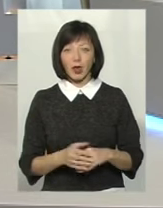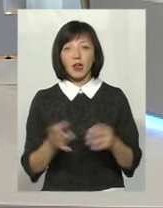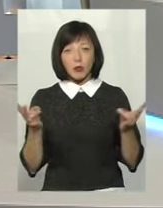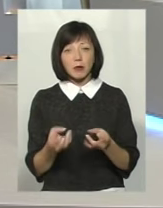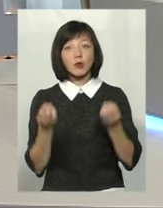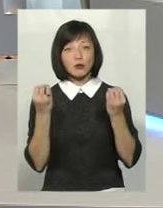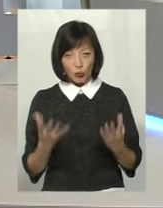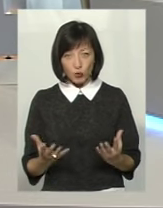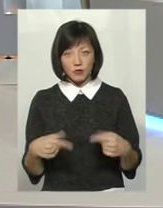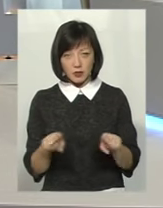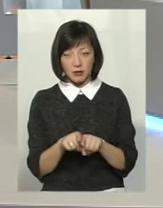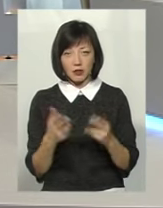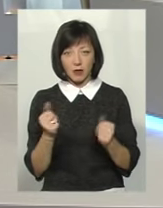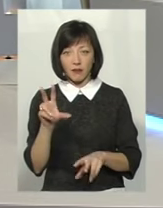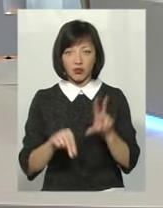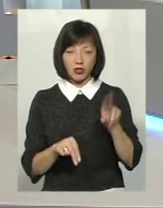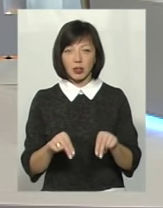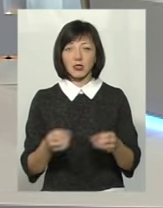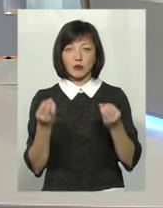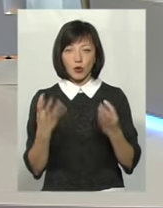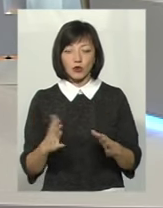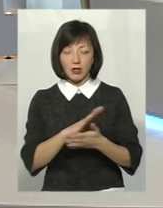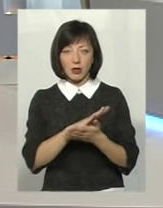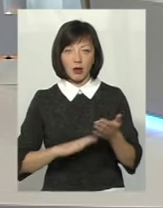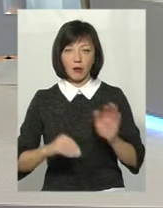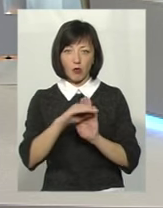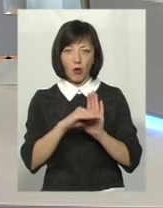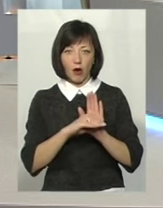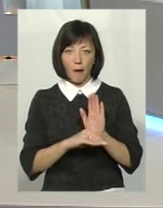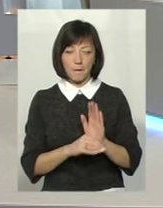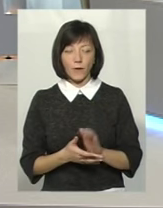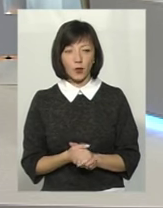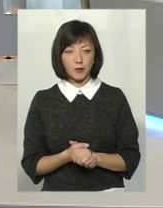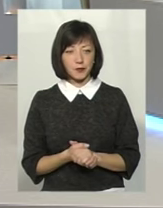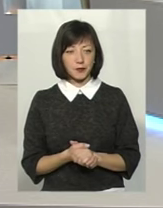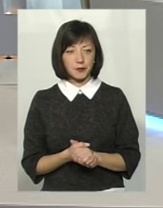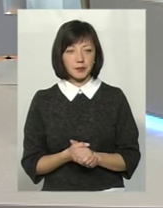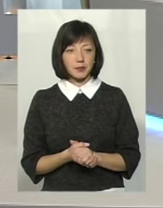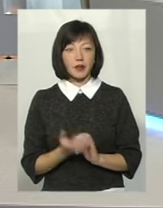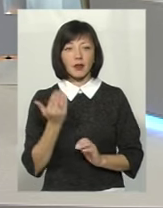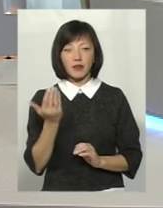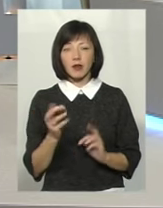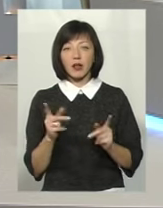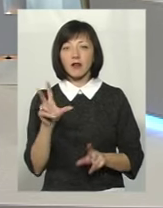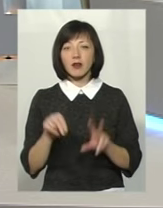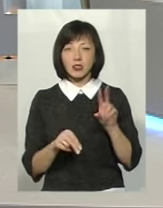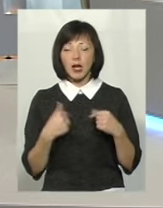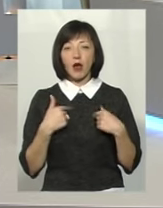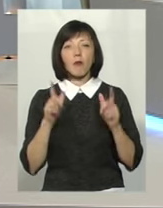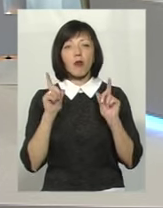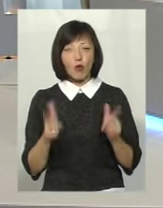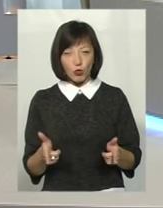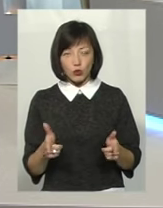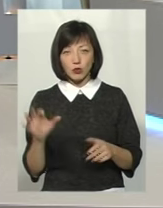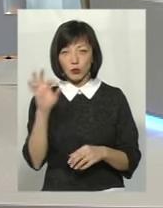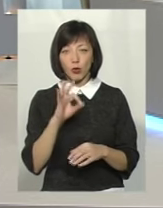спрощувати все ж таки, ви вважаєте? спрощувати і надалі програми. Дякую, Олена Петрівна, ви як вважаєте? Зі своєю колегою, що